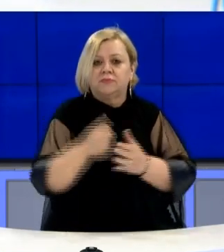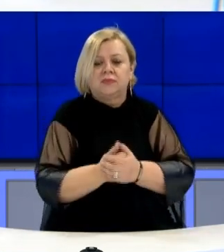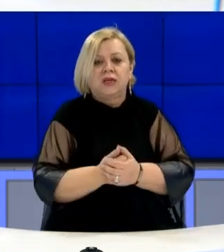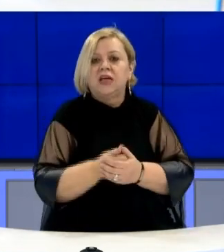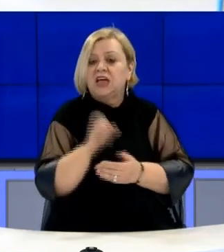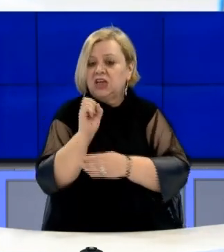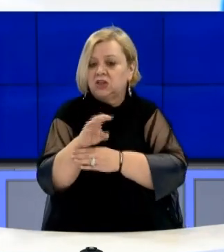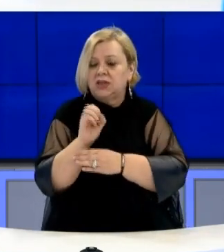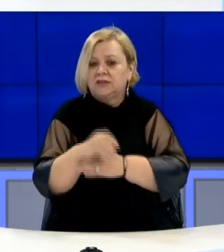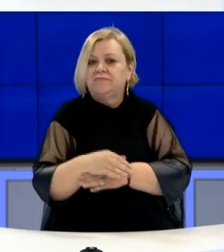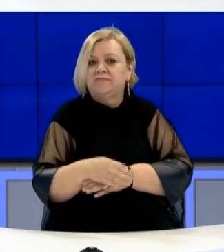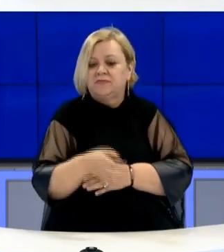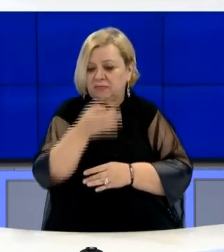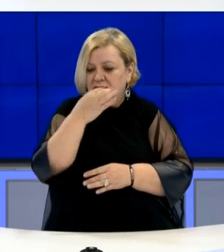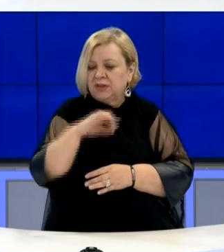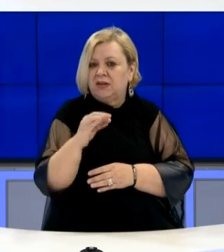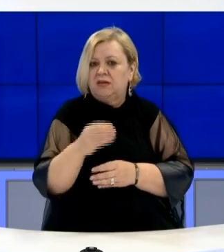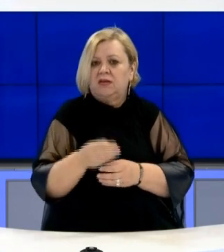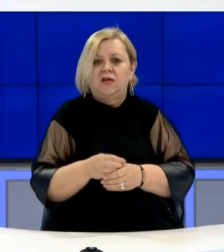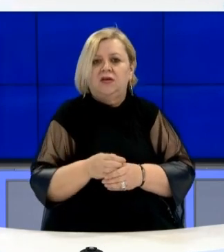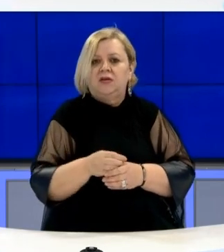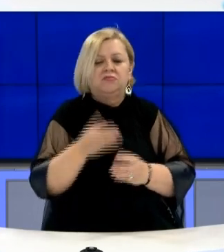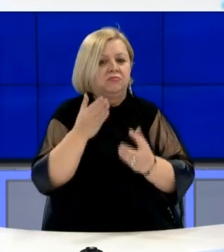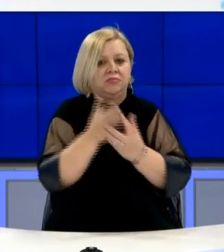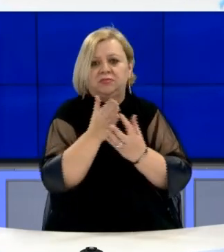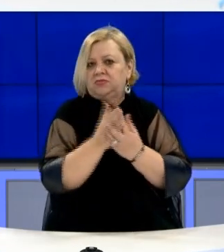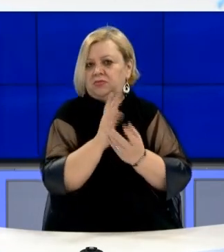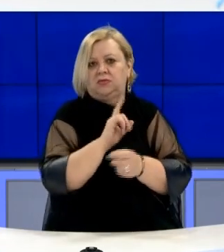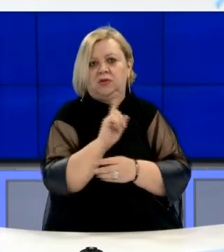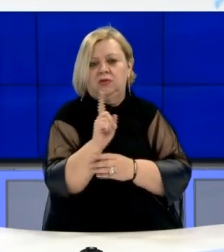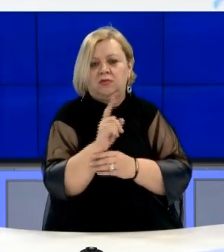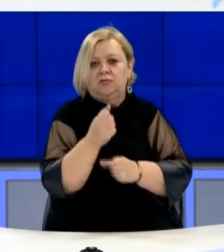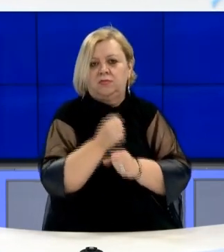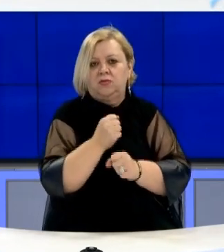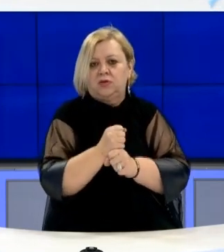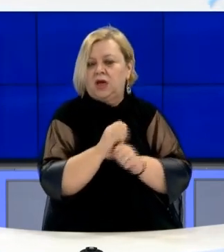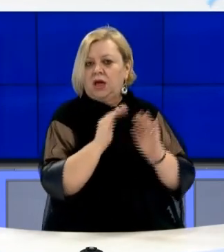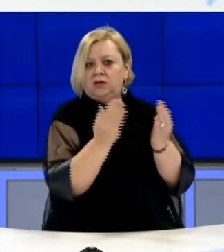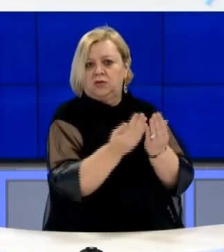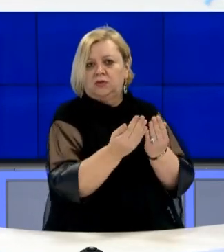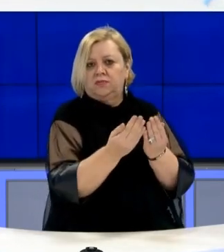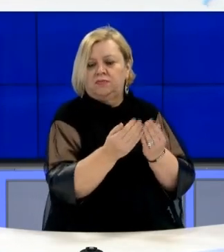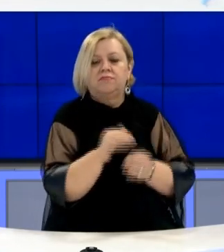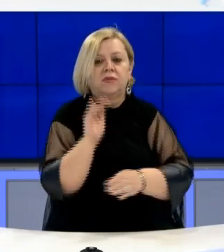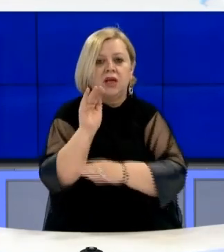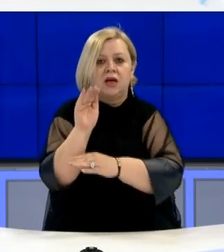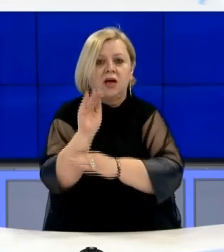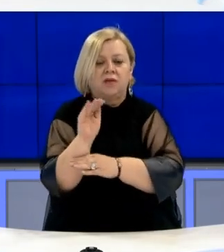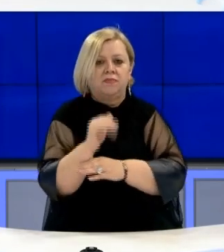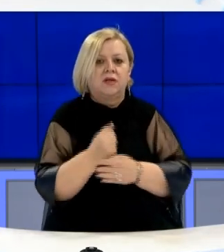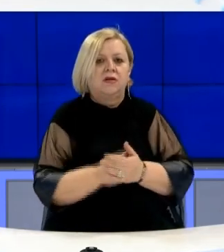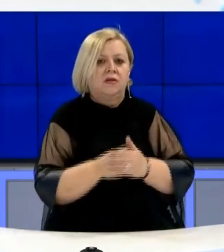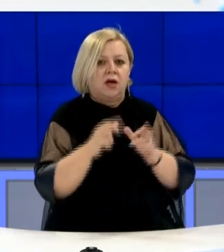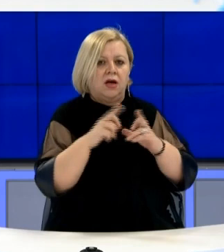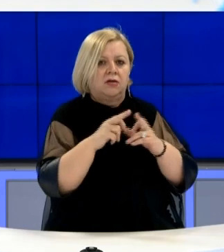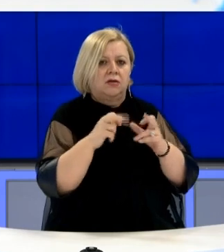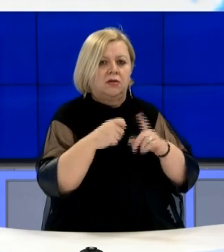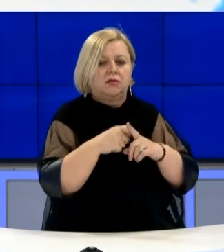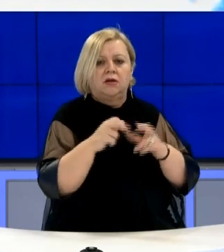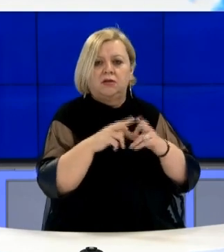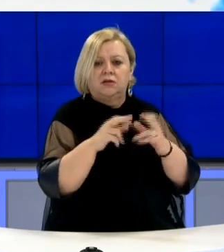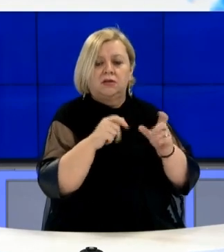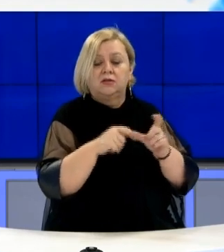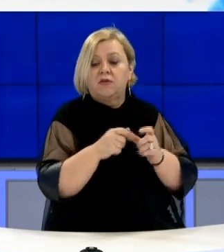shtetror të cilsis nuk ka ndikim në mbarvajtjën e punëve së kësaj Agencia. Në një njoftim të AKAS, të duhet se po